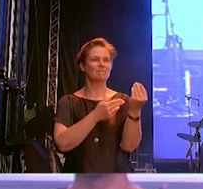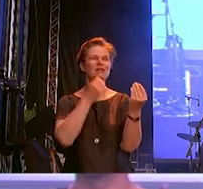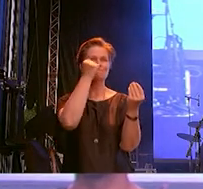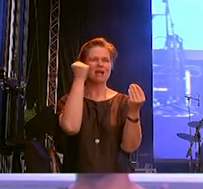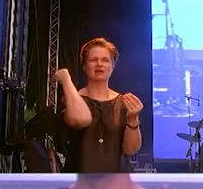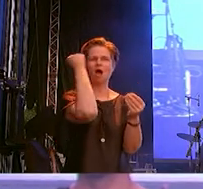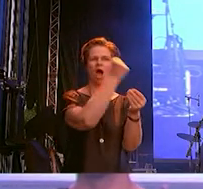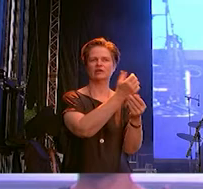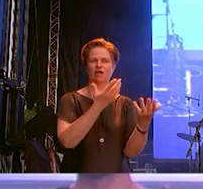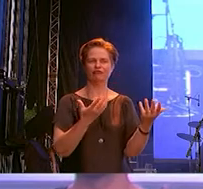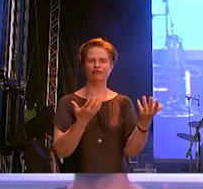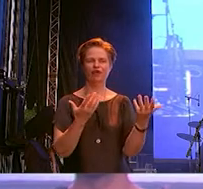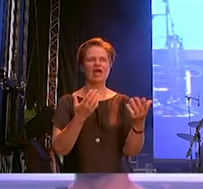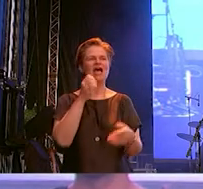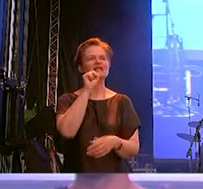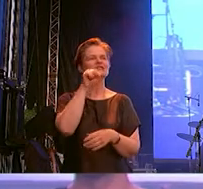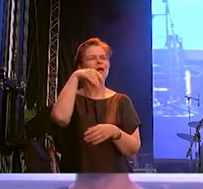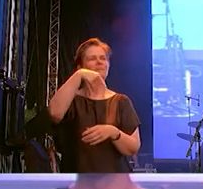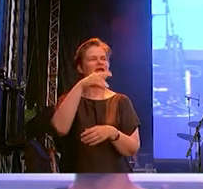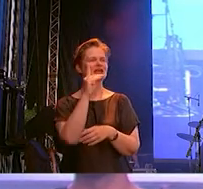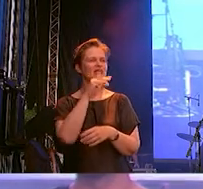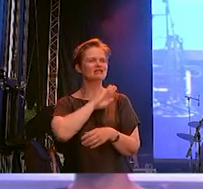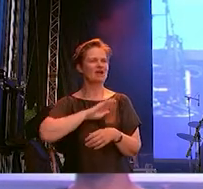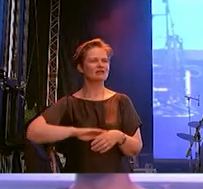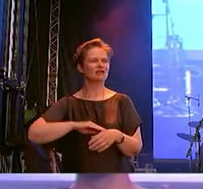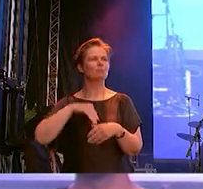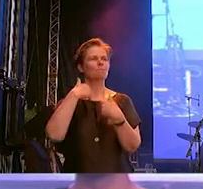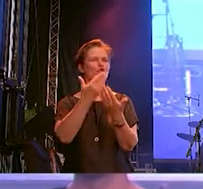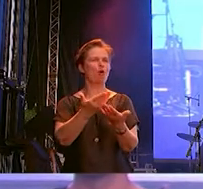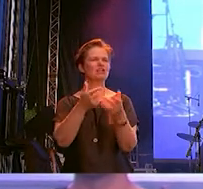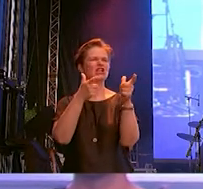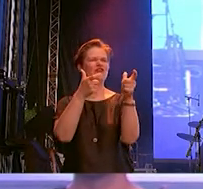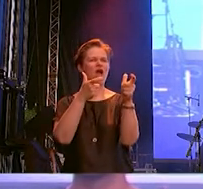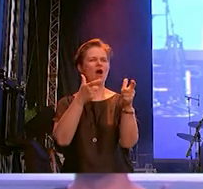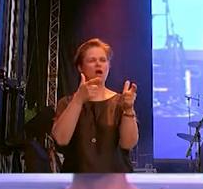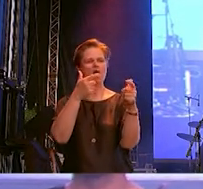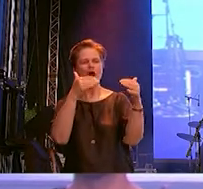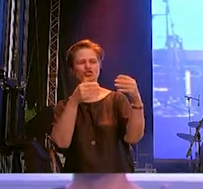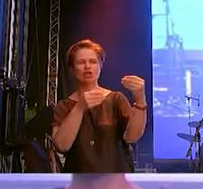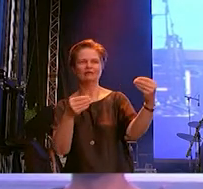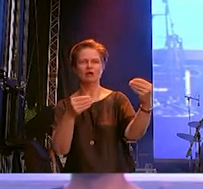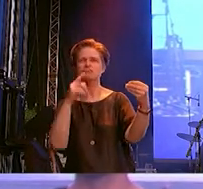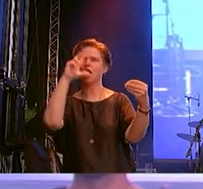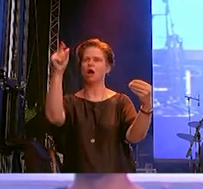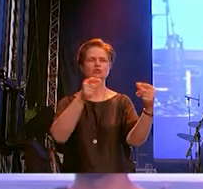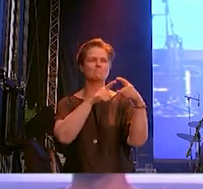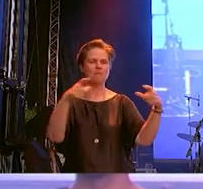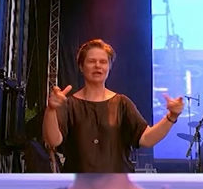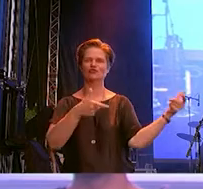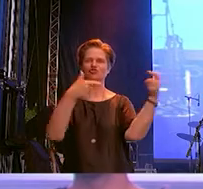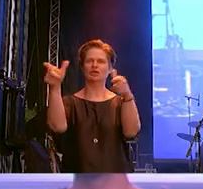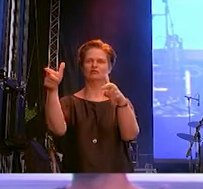angegriffen. Ein SPD-Politiker in Sachsen bekommt eine Gewehrattrappe nach Hause geschickt. Der Kasseler Regierungspräsident